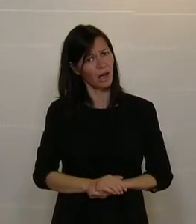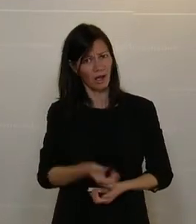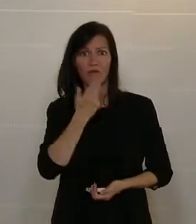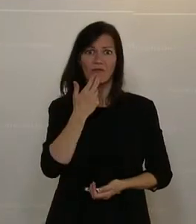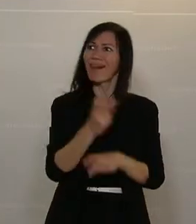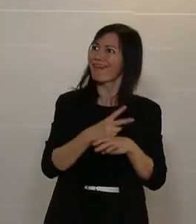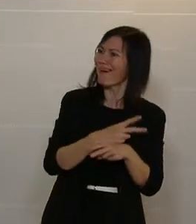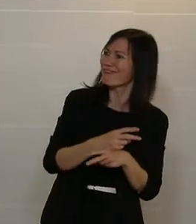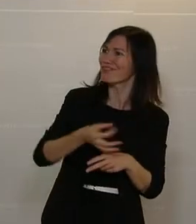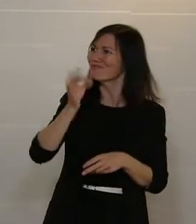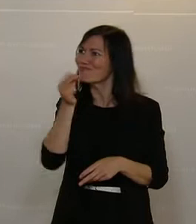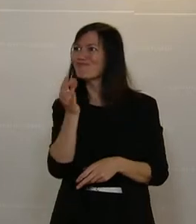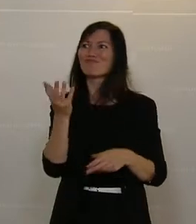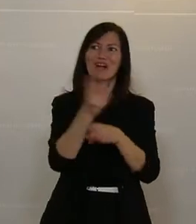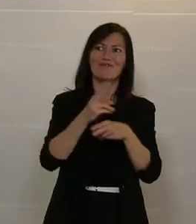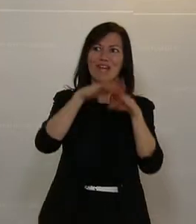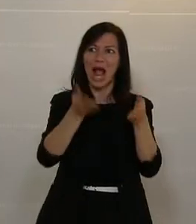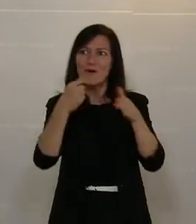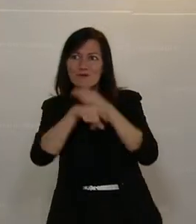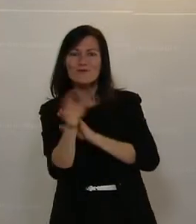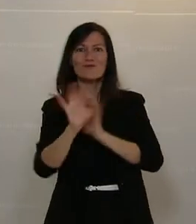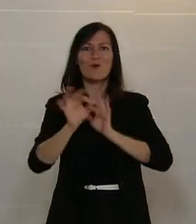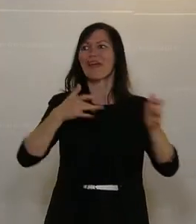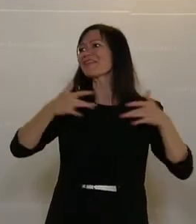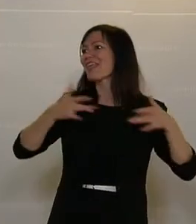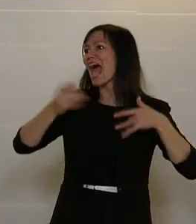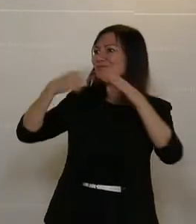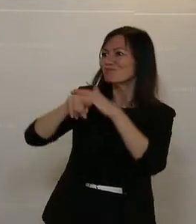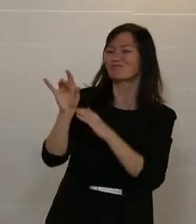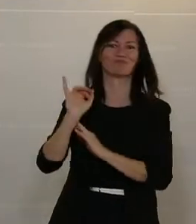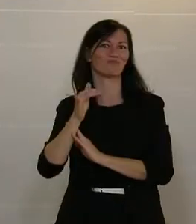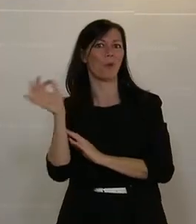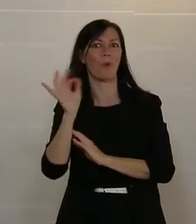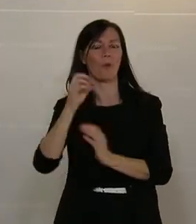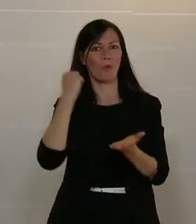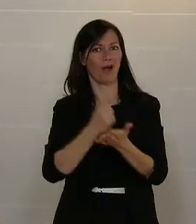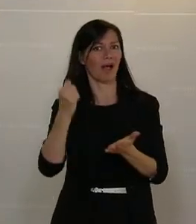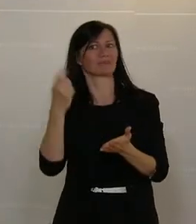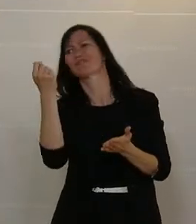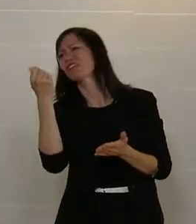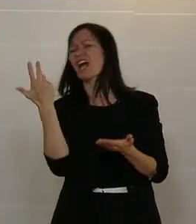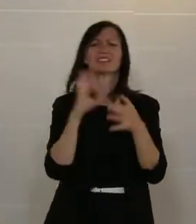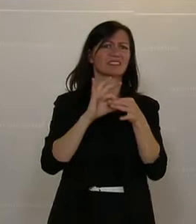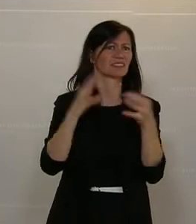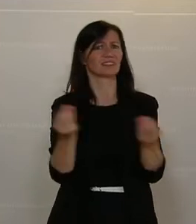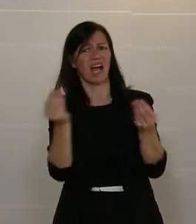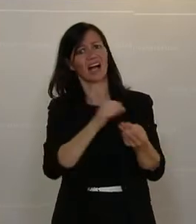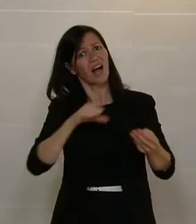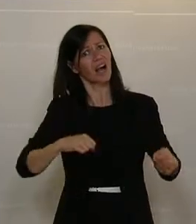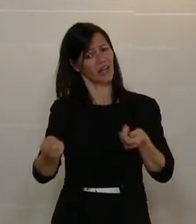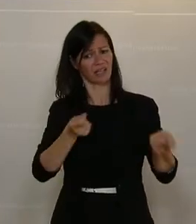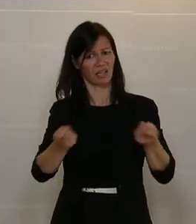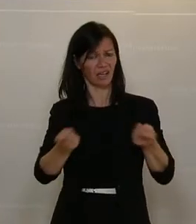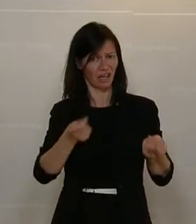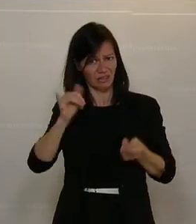gehen? Möchte ich nicht ein Theater besuchen? Und möchte ich nicht meine Amtsgeschäfte alleine regeln können? Natürlich möchte ich das. Das